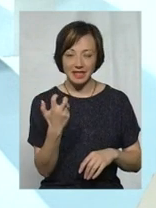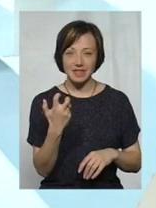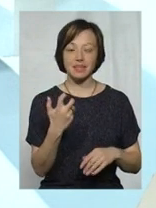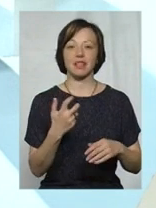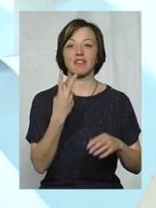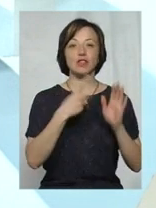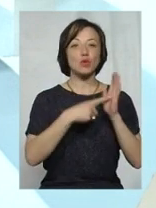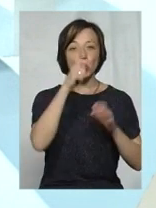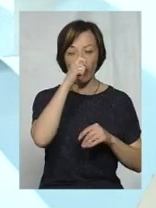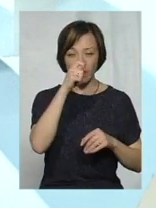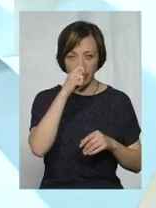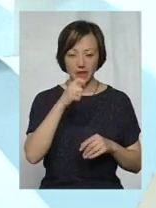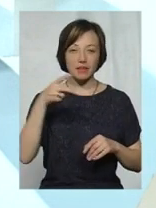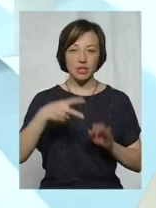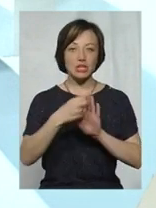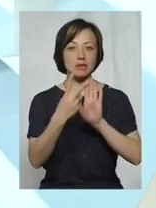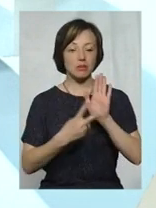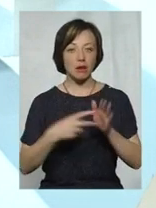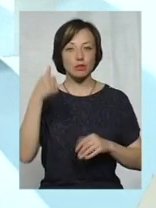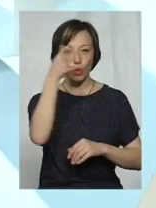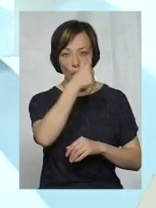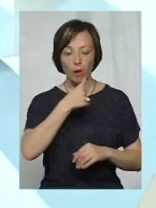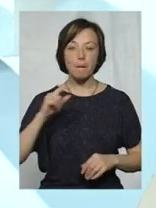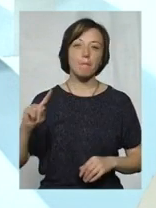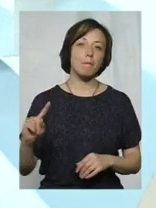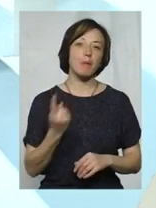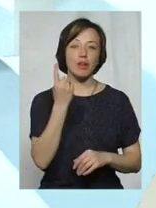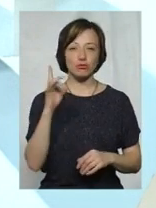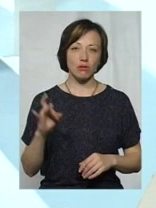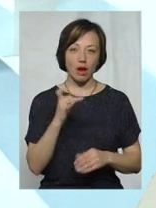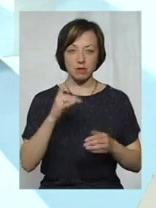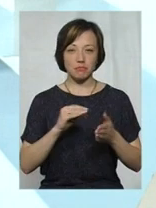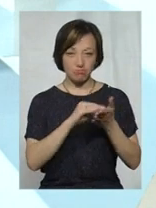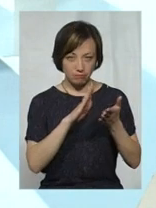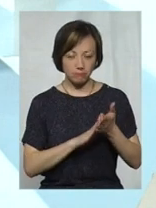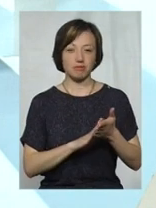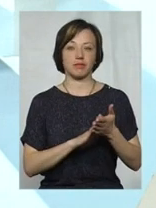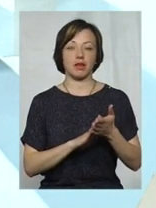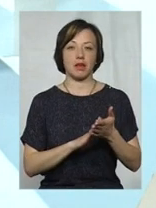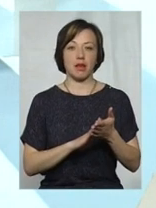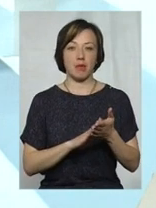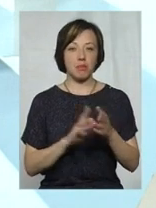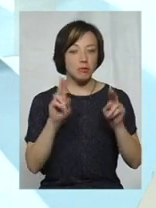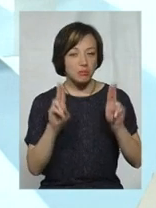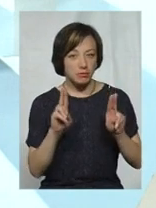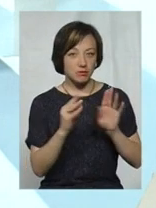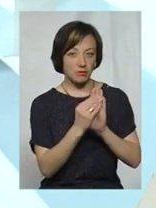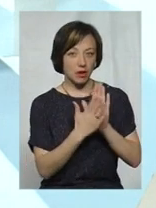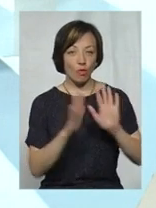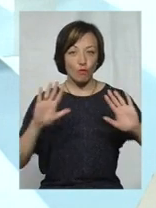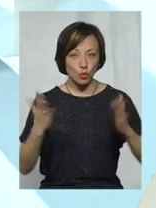26 квітня 2017 року вперше передбачена норма, за якою у разі